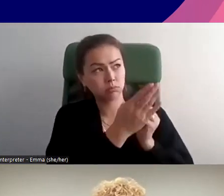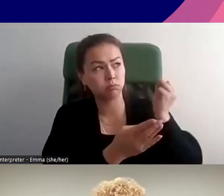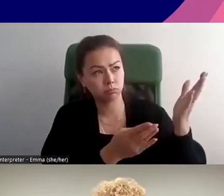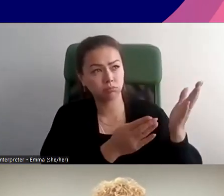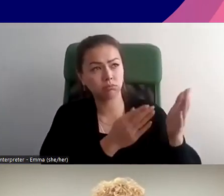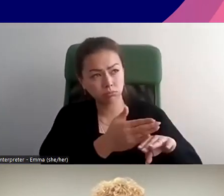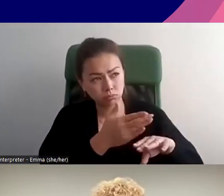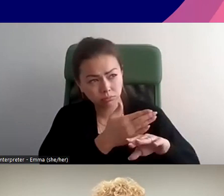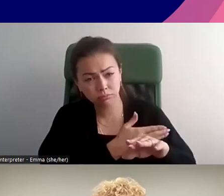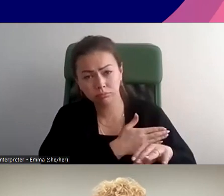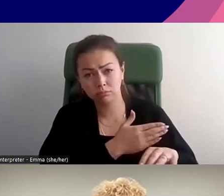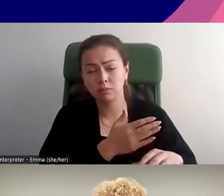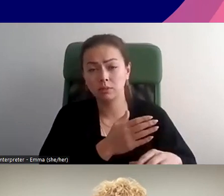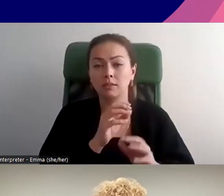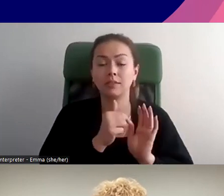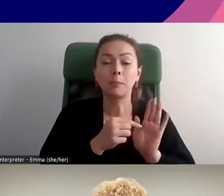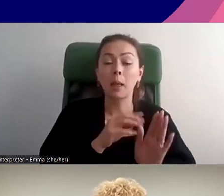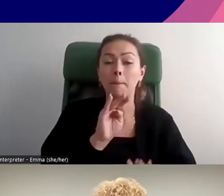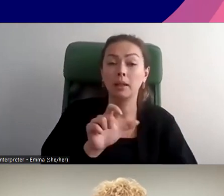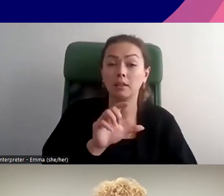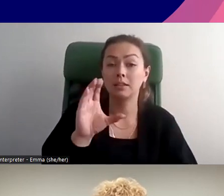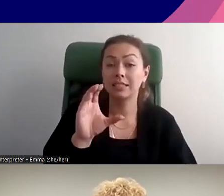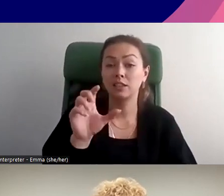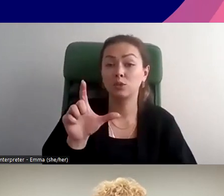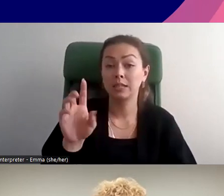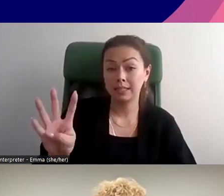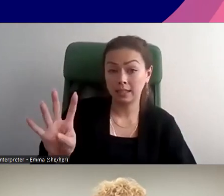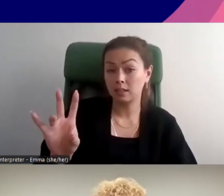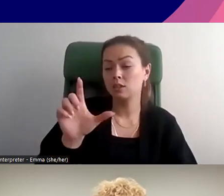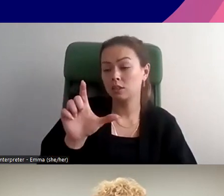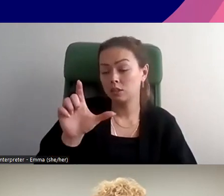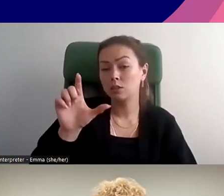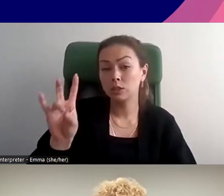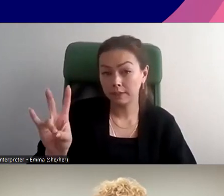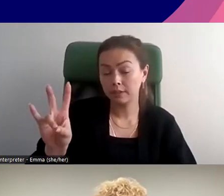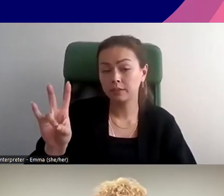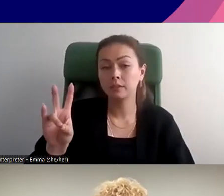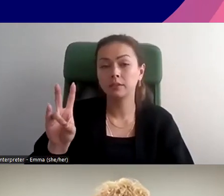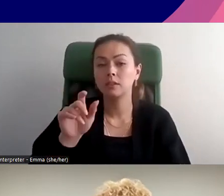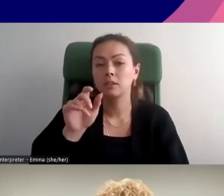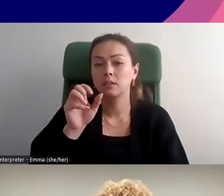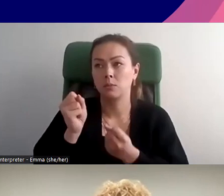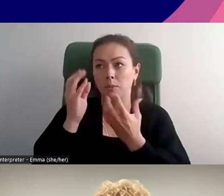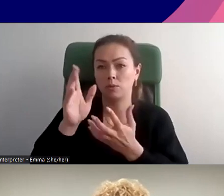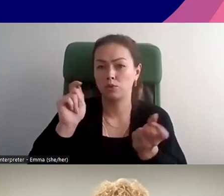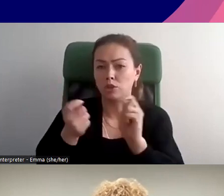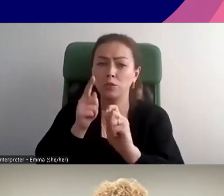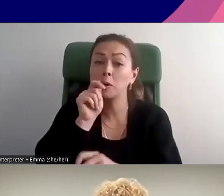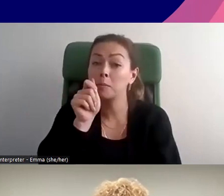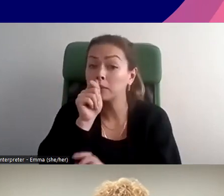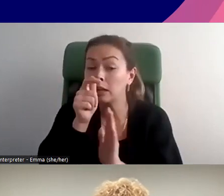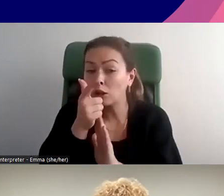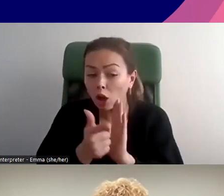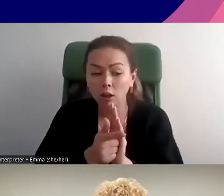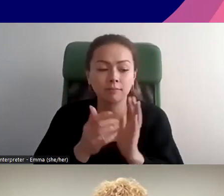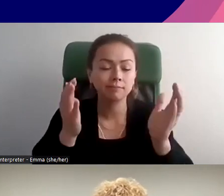des lois qui vont de l'avant. Eh bien, par exemple, il y le projet de loi C-27 qui proposait des changements à la loi sur le droit privé,